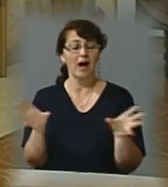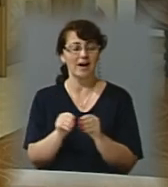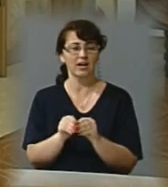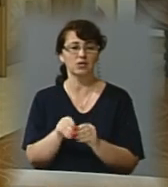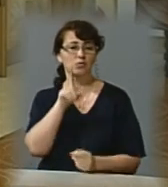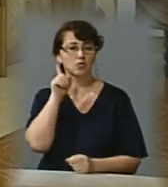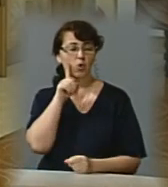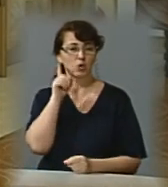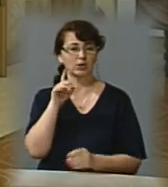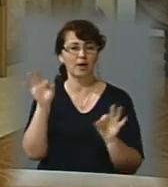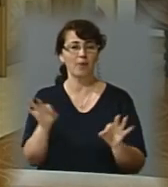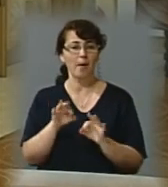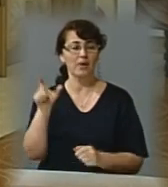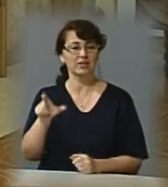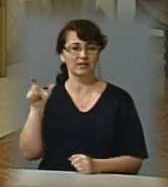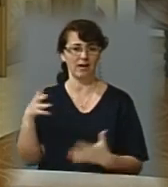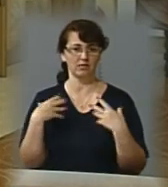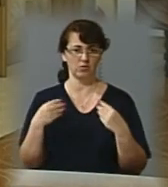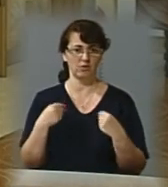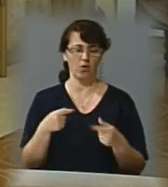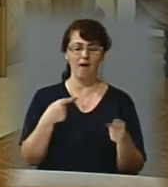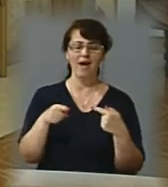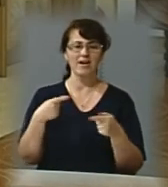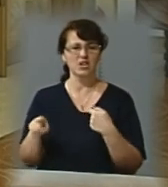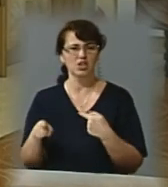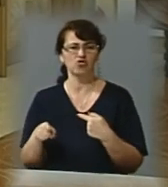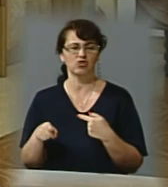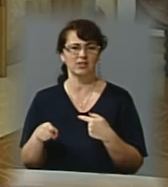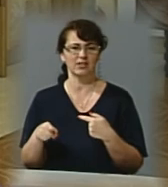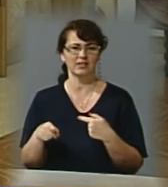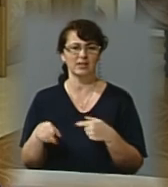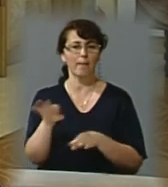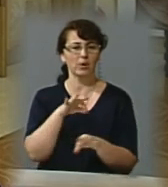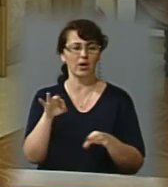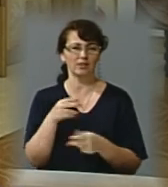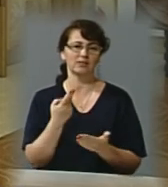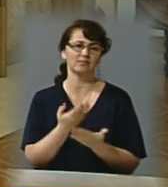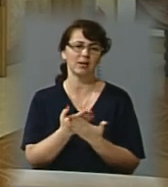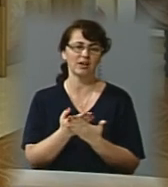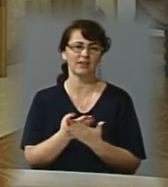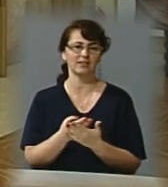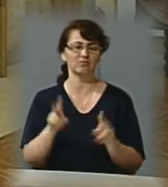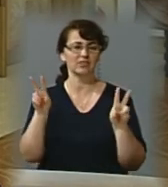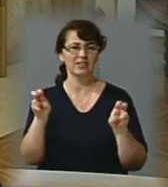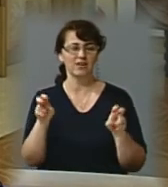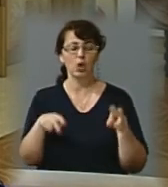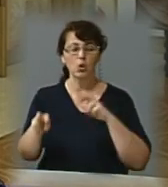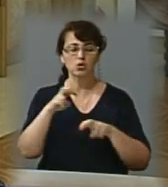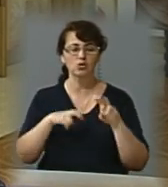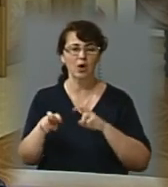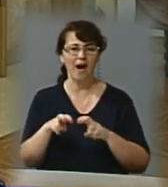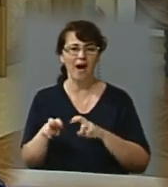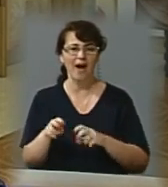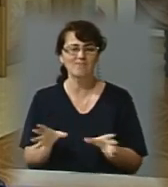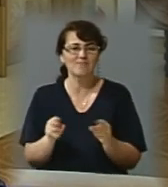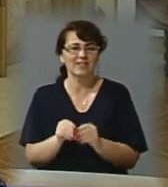музикантами Львова. Ряд інших камерних проєктів, наприклад, «Шопен при свічках», такий проєкт презентуватиме львівська